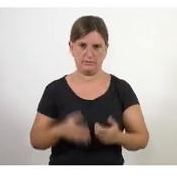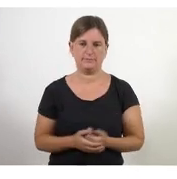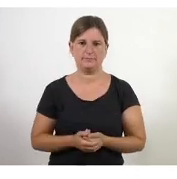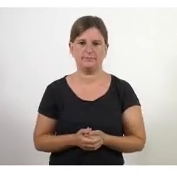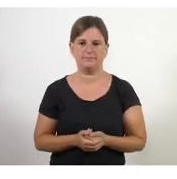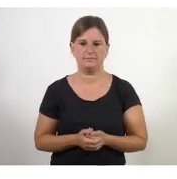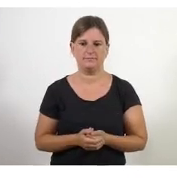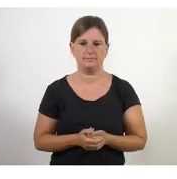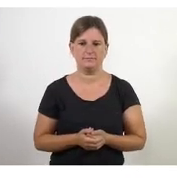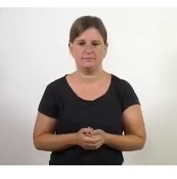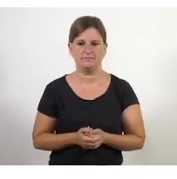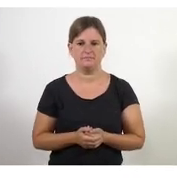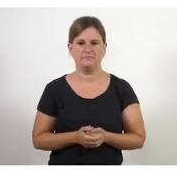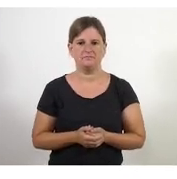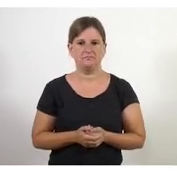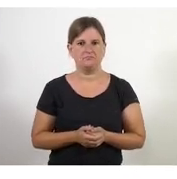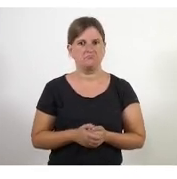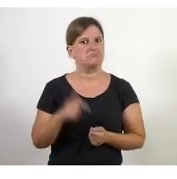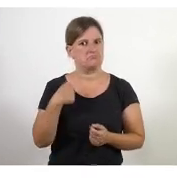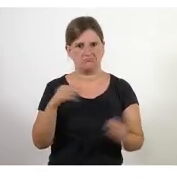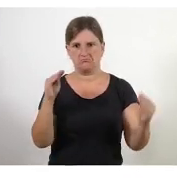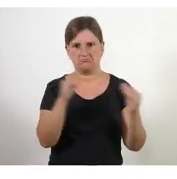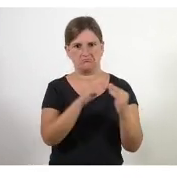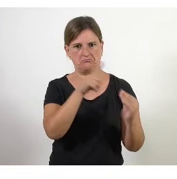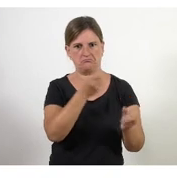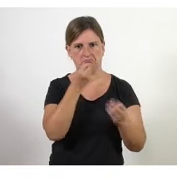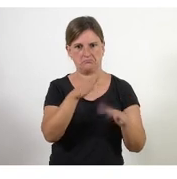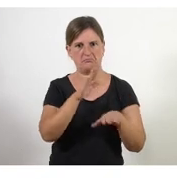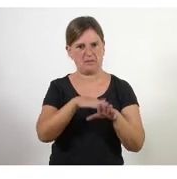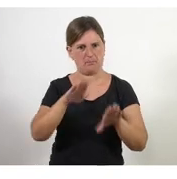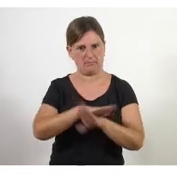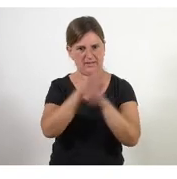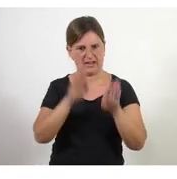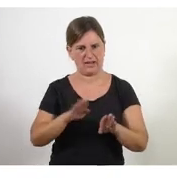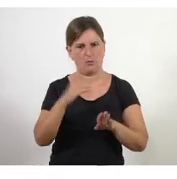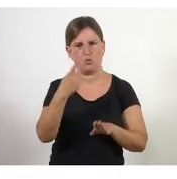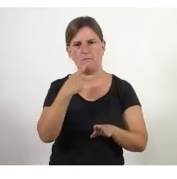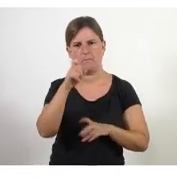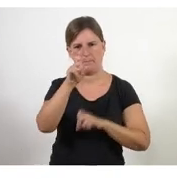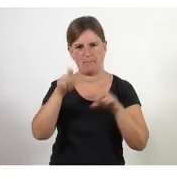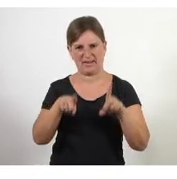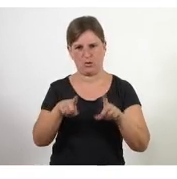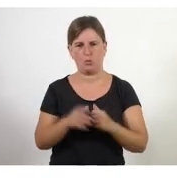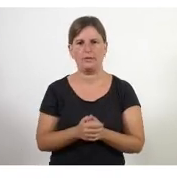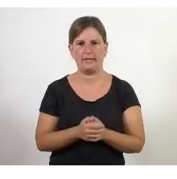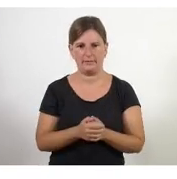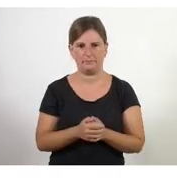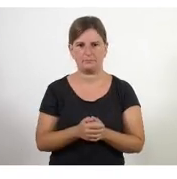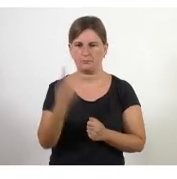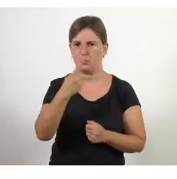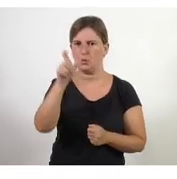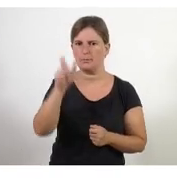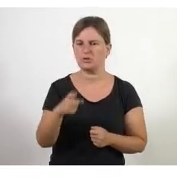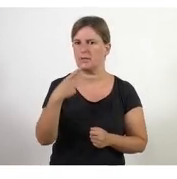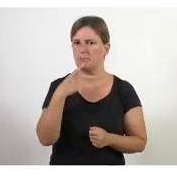Estic totalment d'acord amb tu i ja per terminar tinc una pregunta de fet una persona ha preguntat